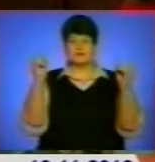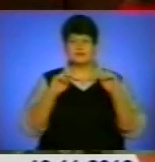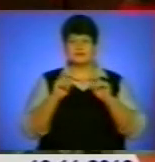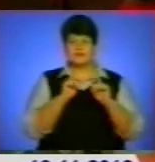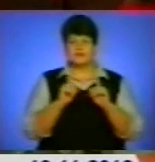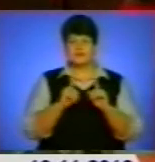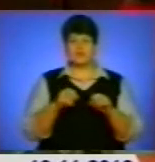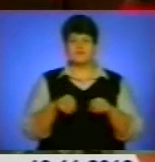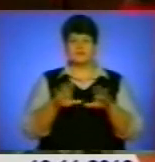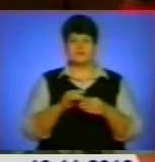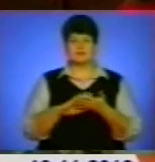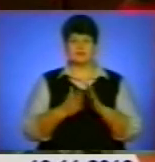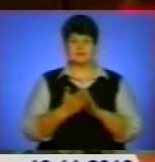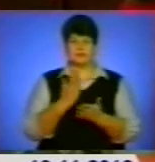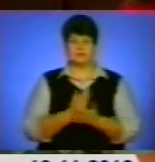що склалася.